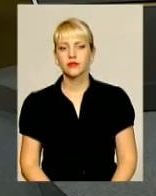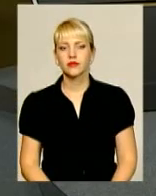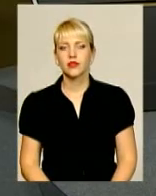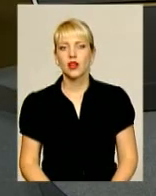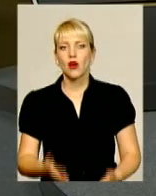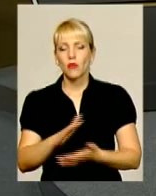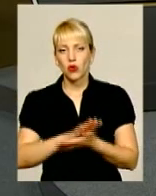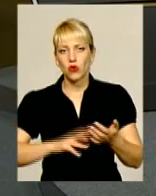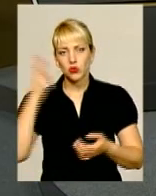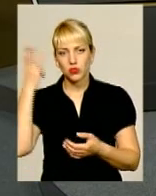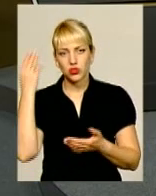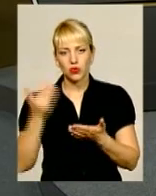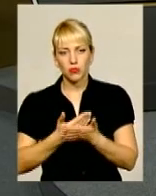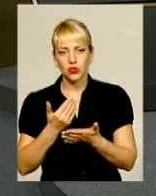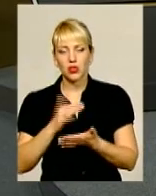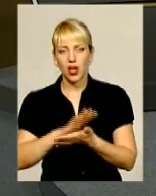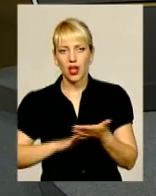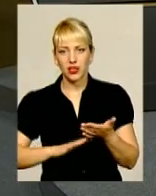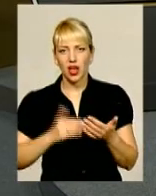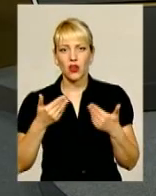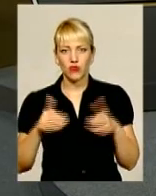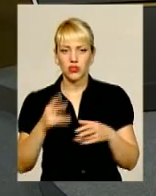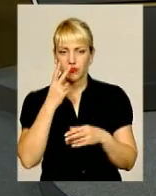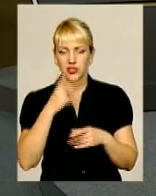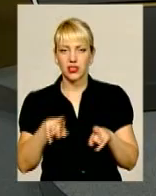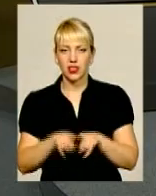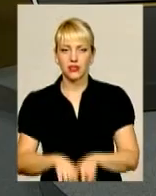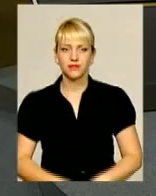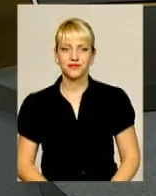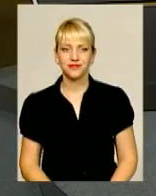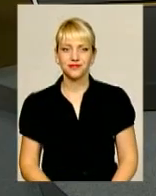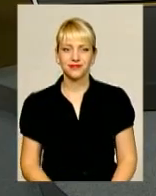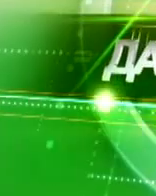Ми продовжуємо подільську панораму і далі у випуску. Дивіться про таке.